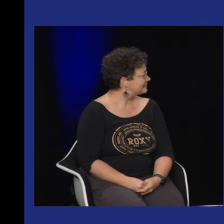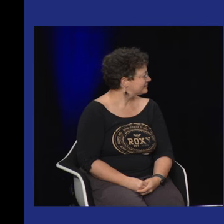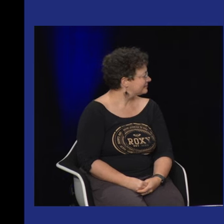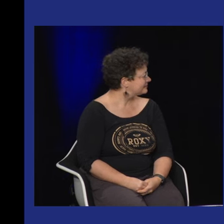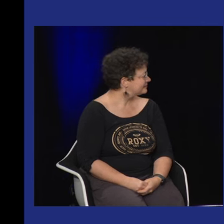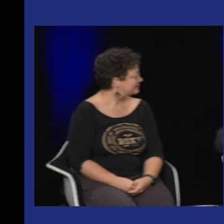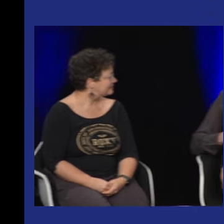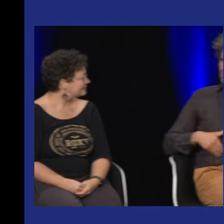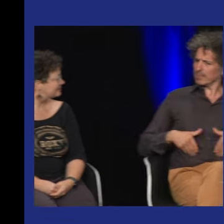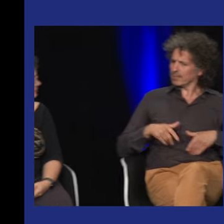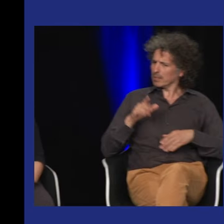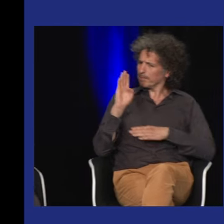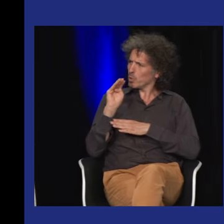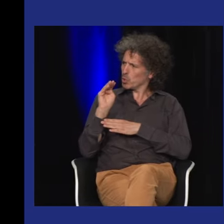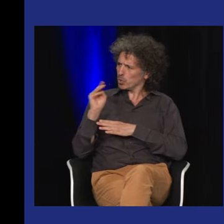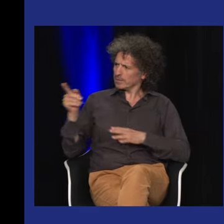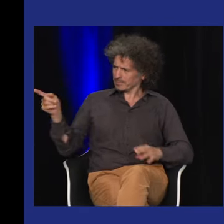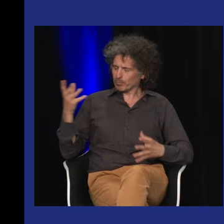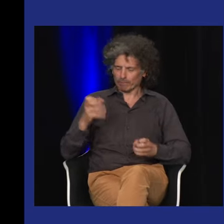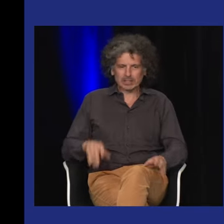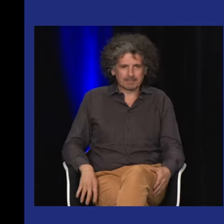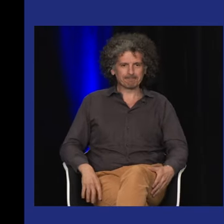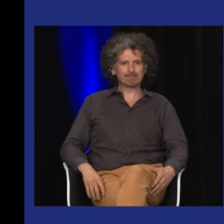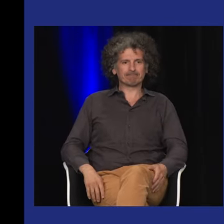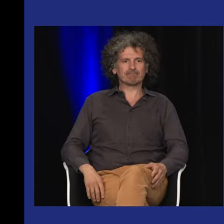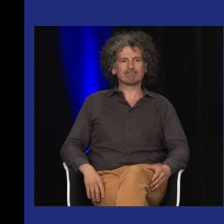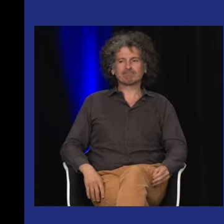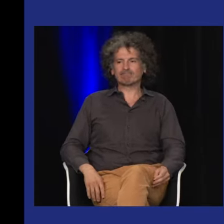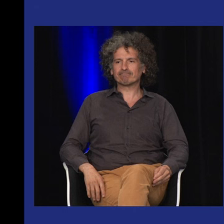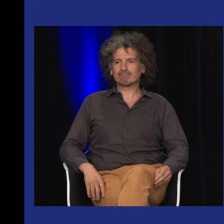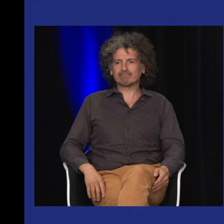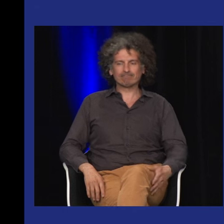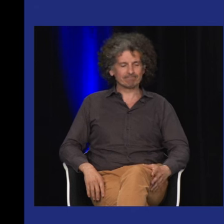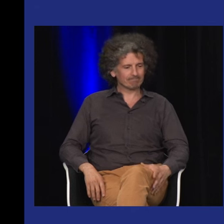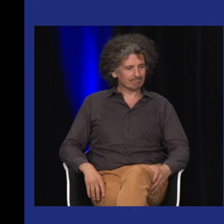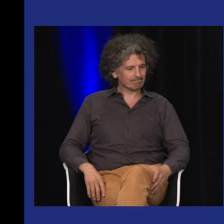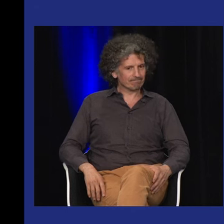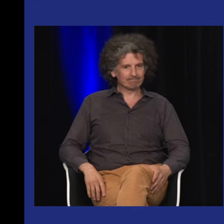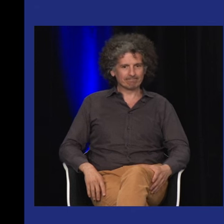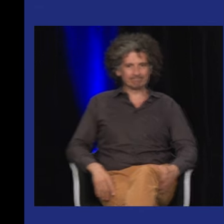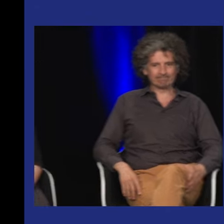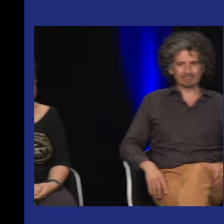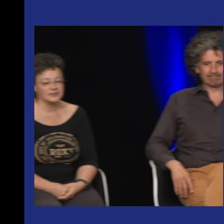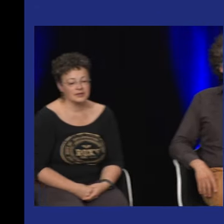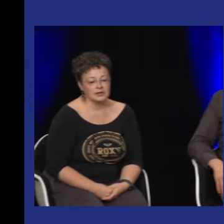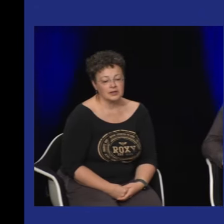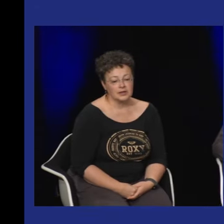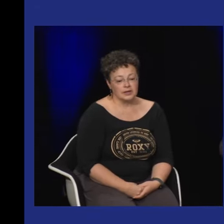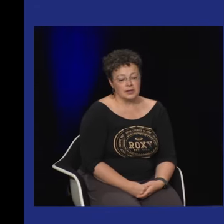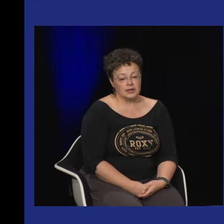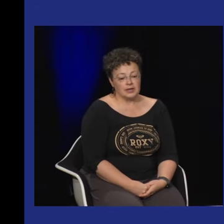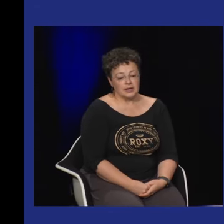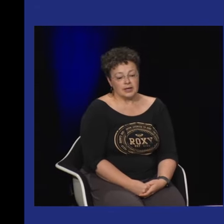engagé Olivier mais il y a aussi le Def Wood aussi le bleu c'est la couleur du Def Wood c'est ça